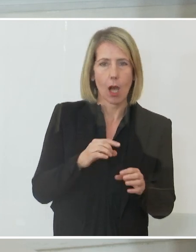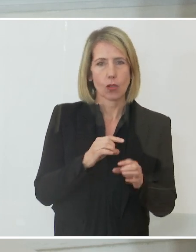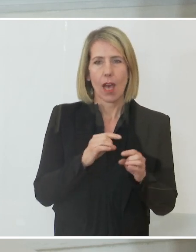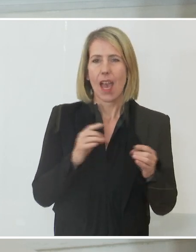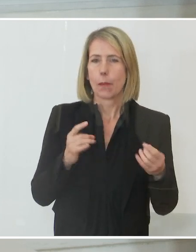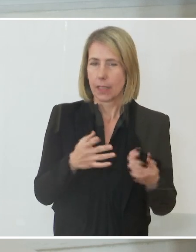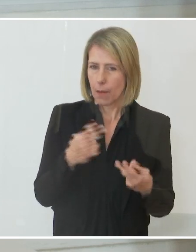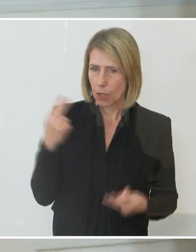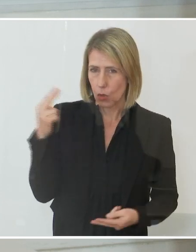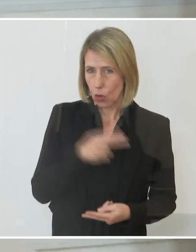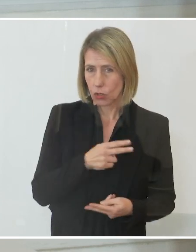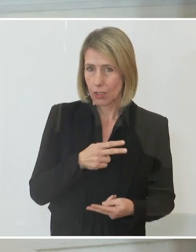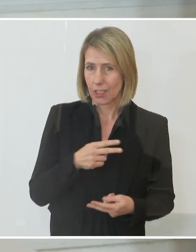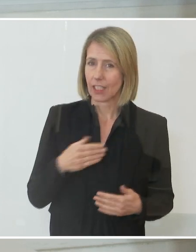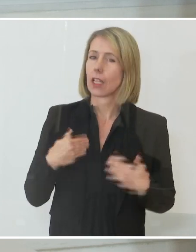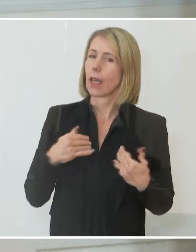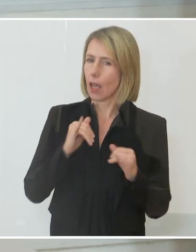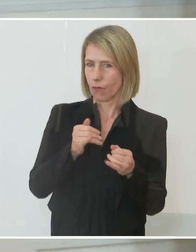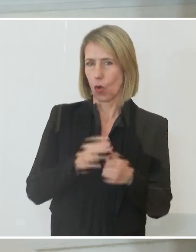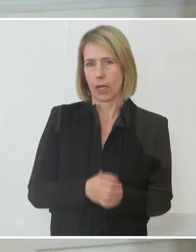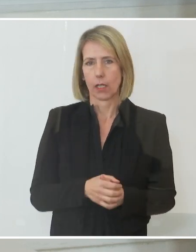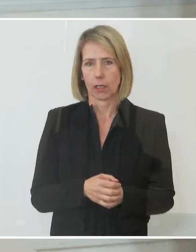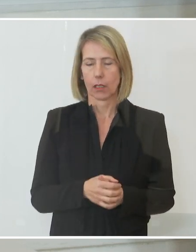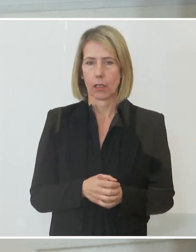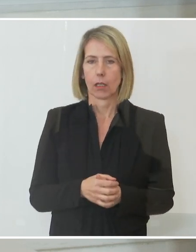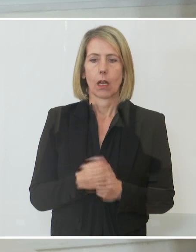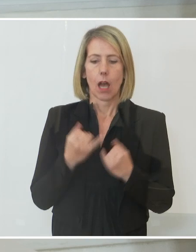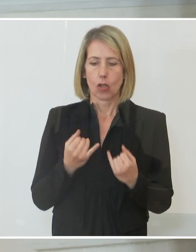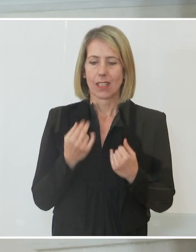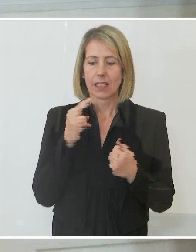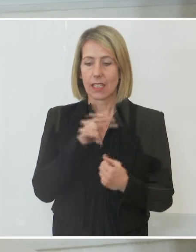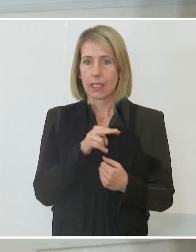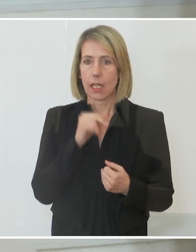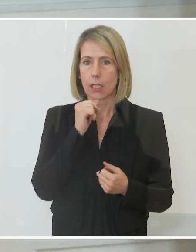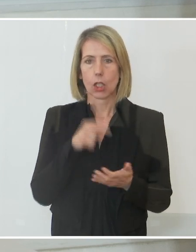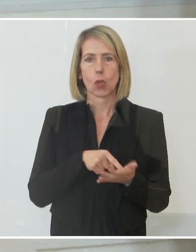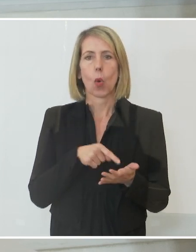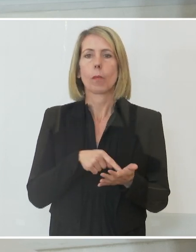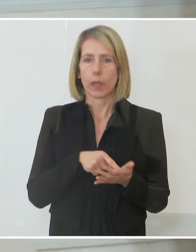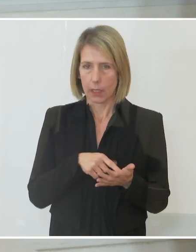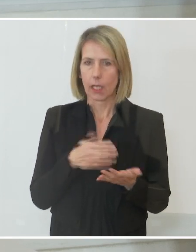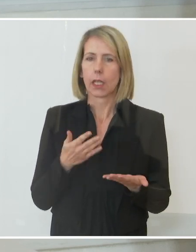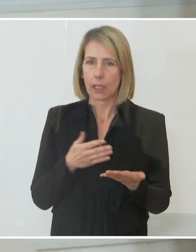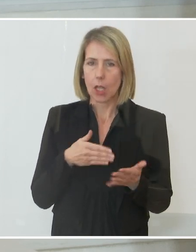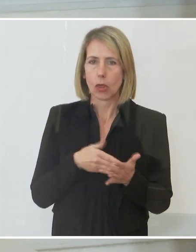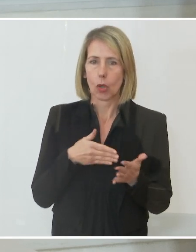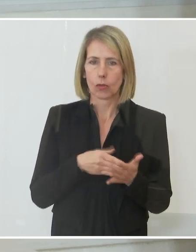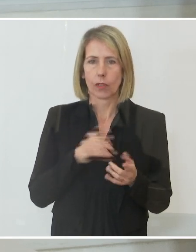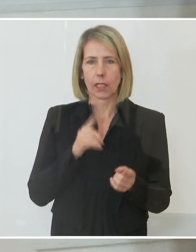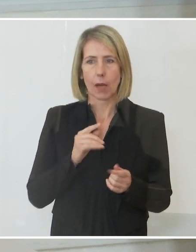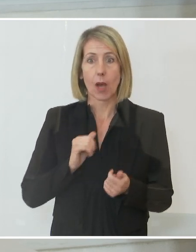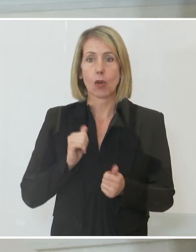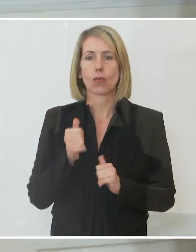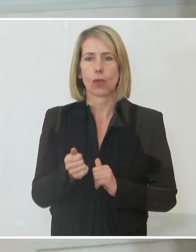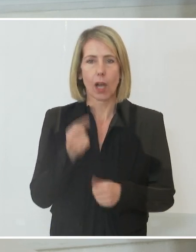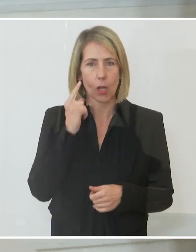erfreulich, aus der derzeitigen Sicht nicht unbedingt notwendig, aber vorausdenken bei der Pandemie, hat sich auch immer bewährt. Daher